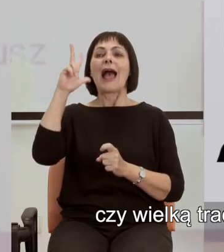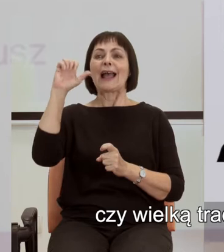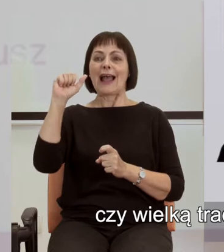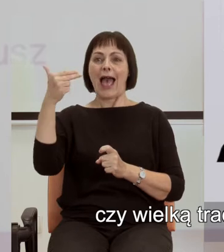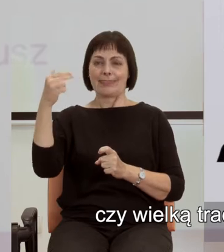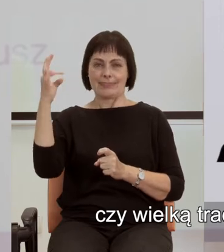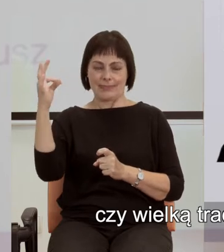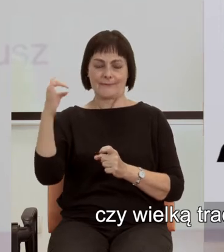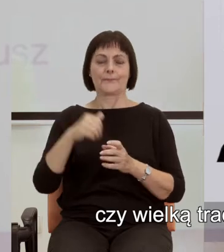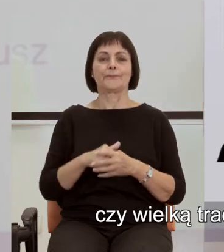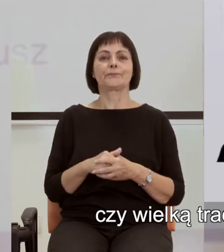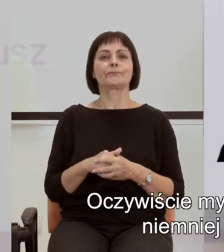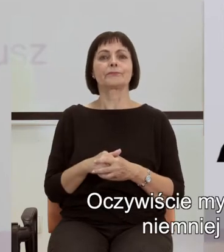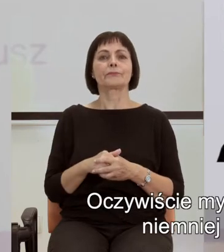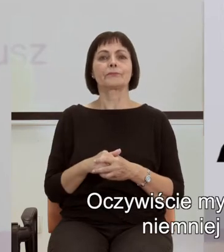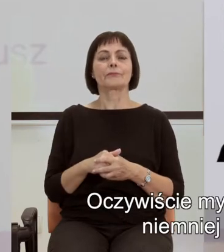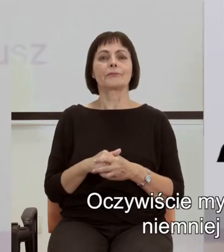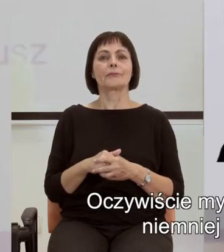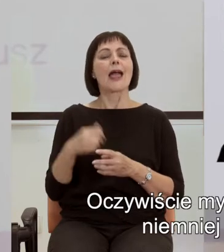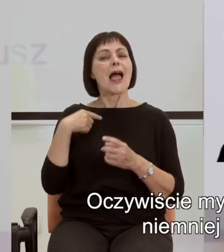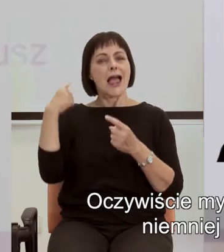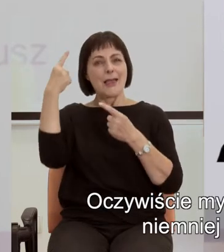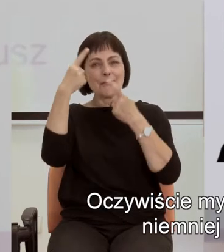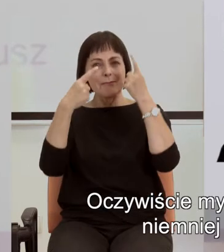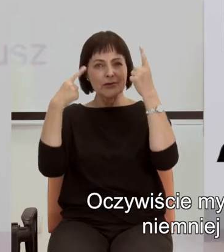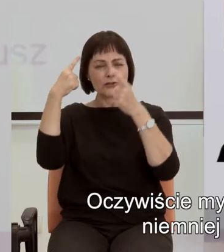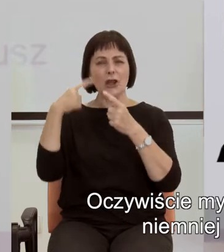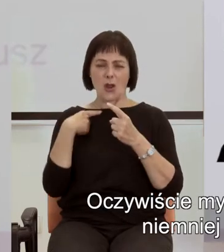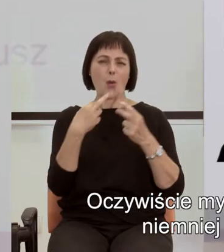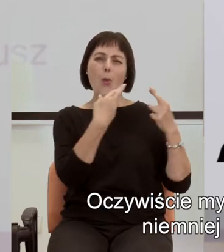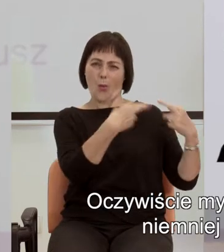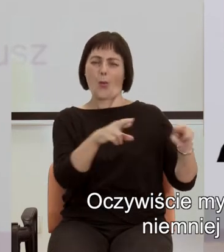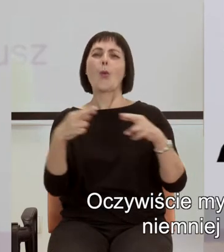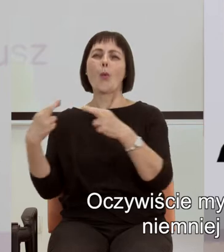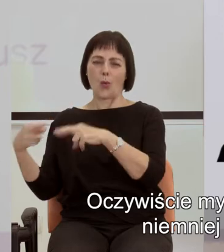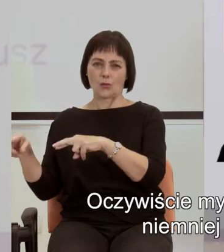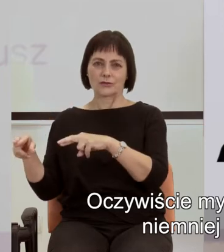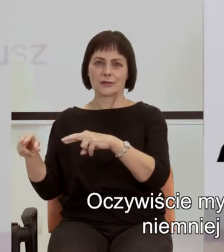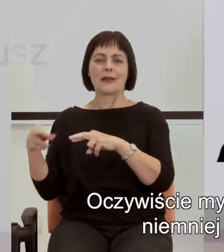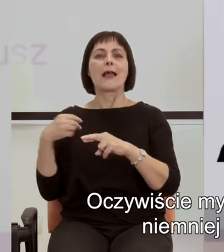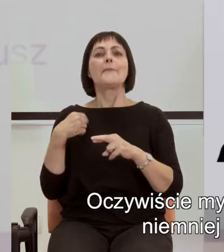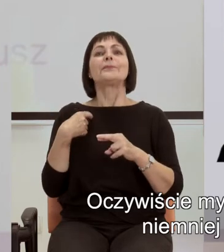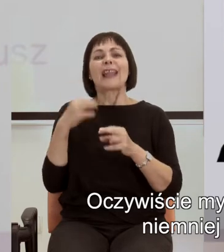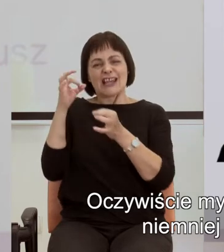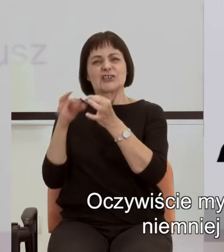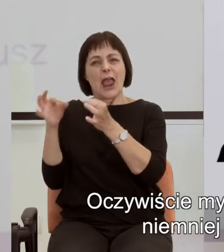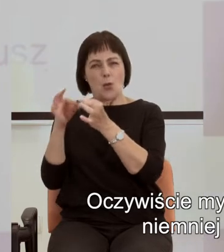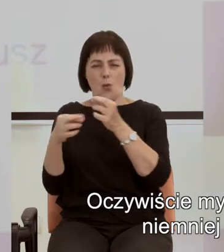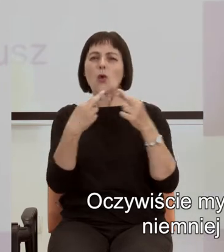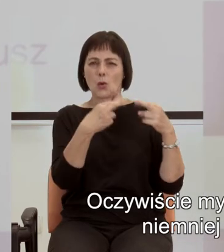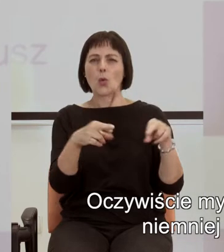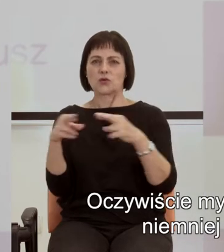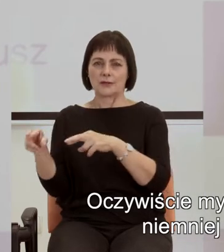Kanta. Oczywiście myśliciele ci różnili się w kwestiach szczegółowych,